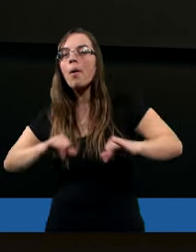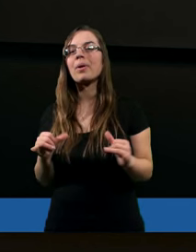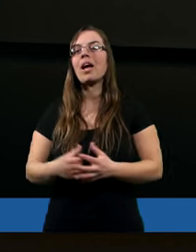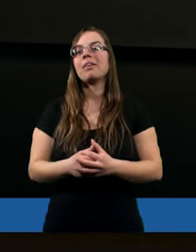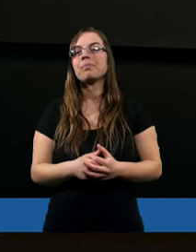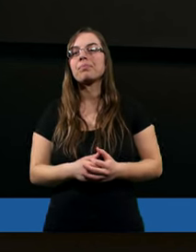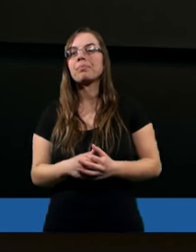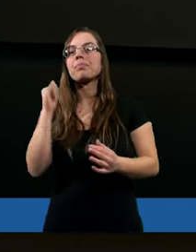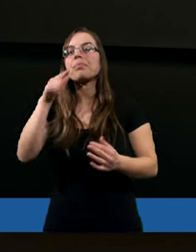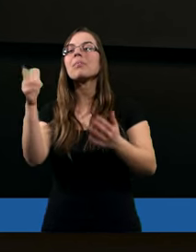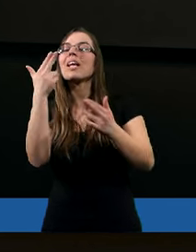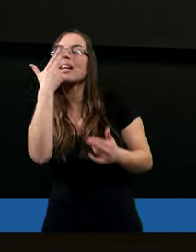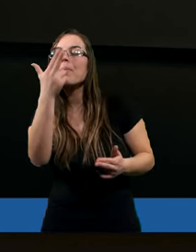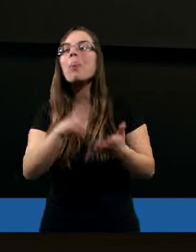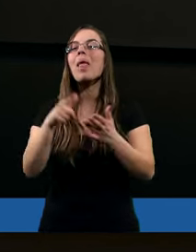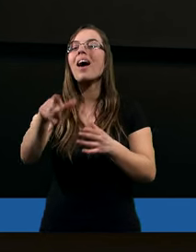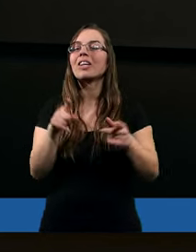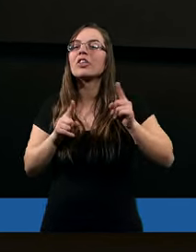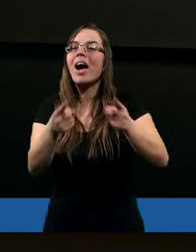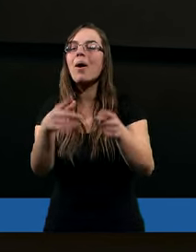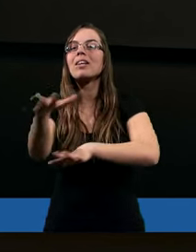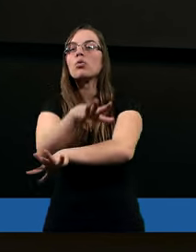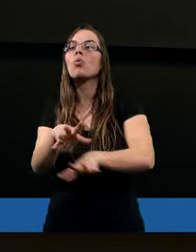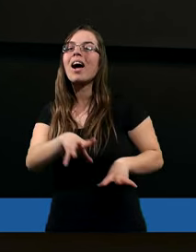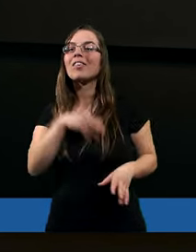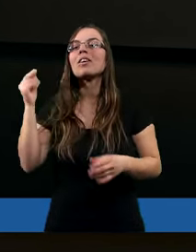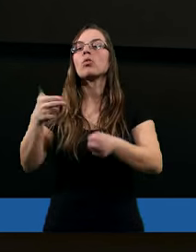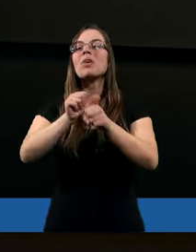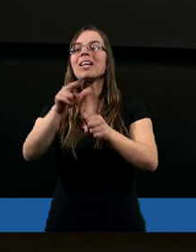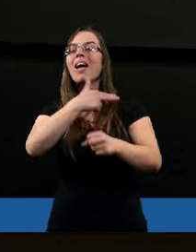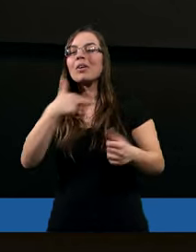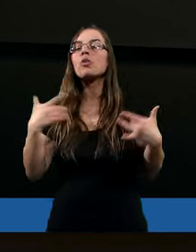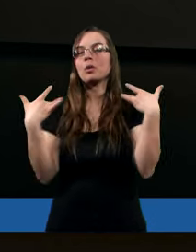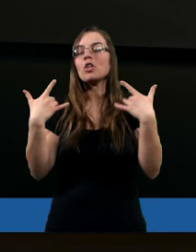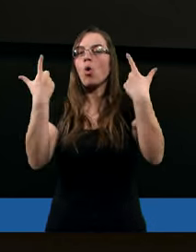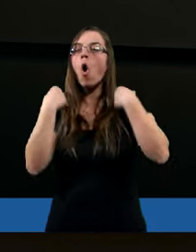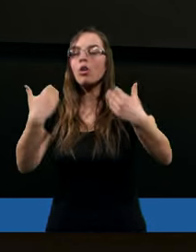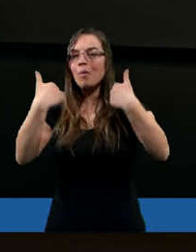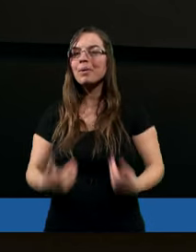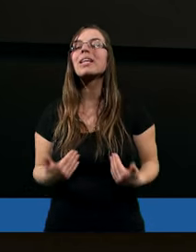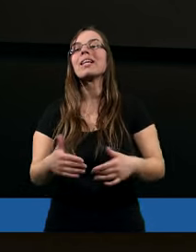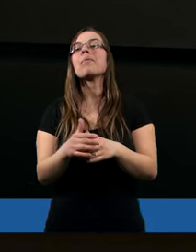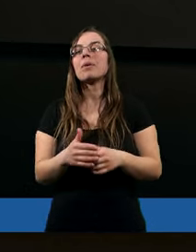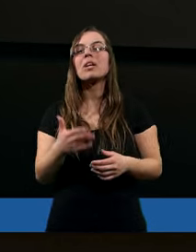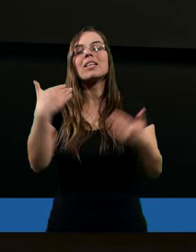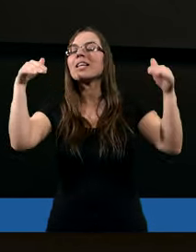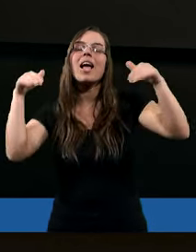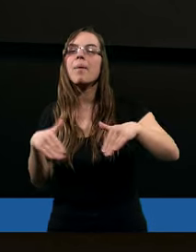prawda? Więc dlatego, kiedy patrzymy na ogół działania Ducha Świętego, który jest w naszym życiu osobistym, to nie możemy